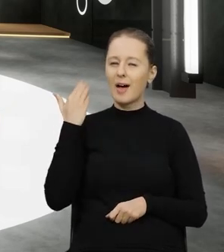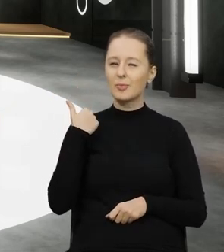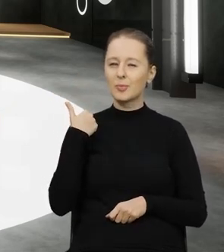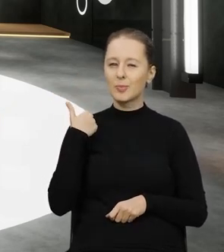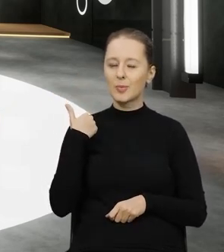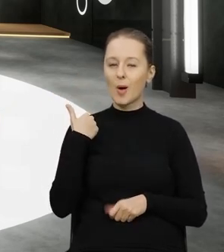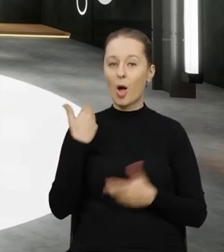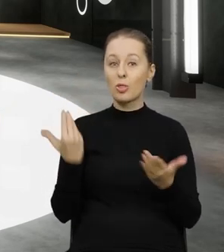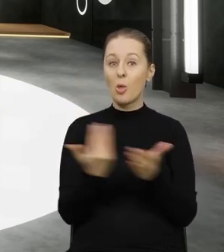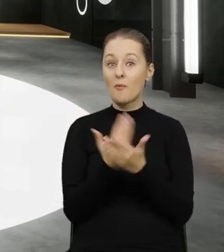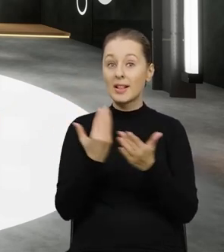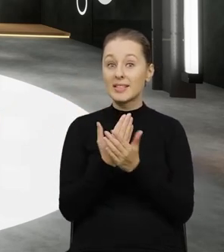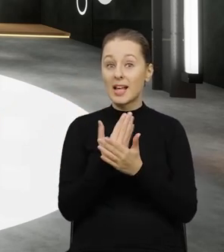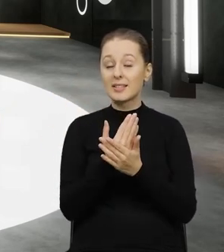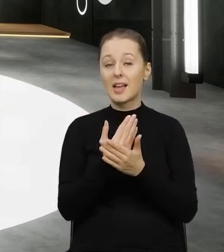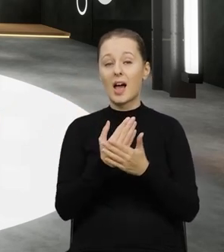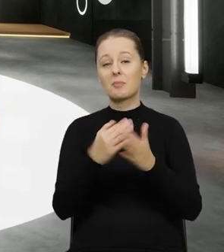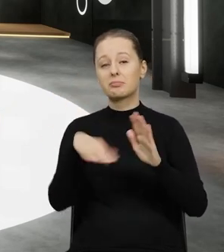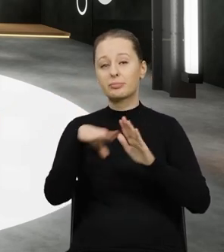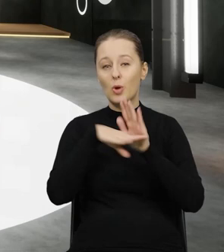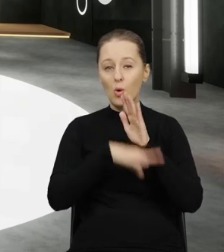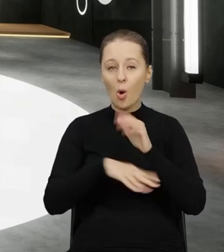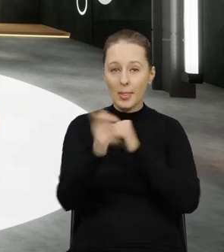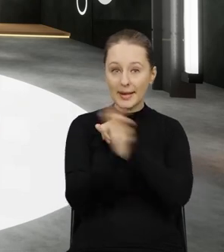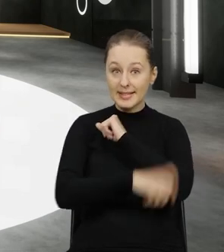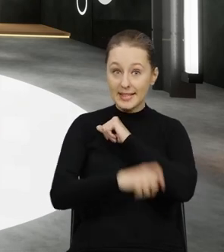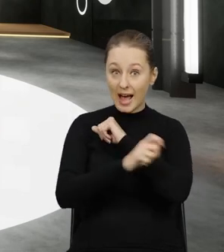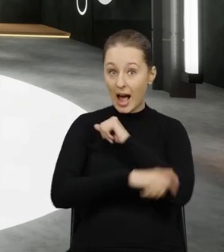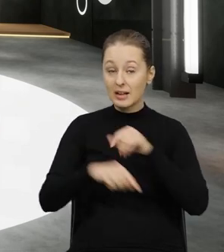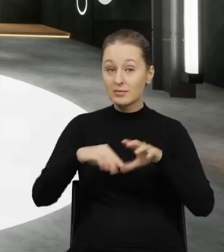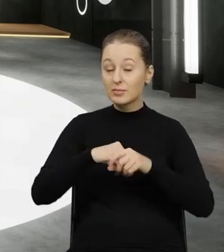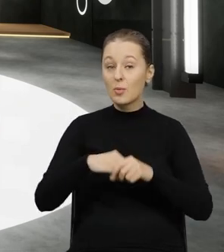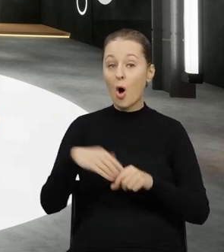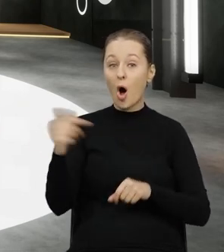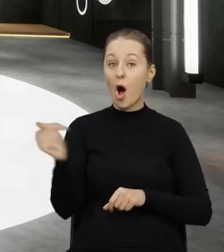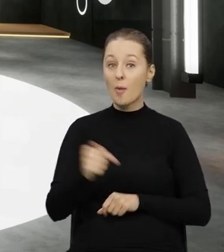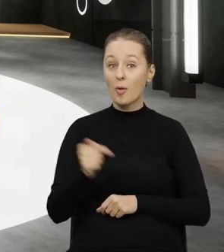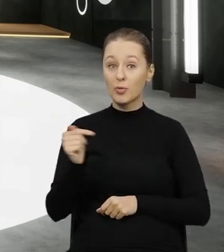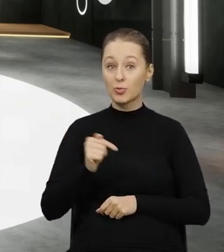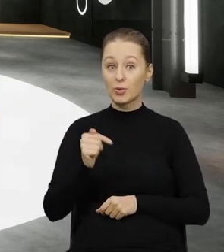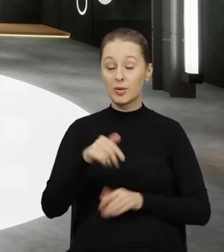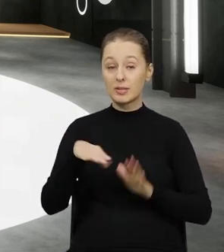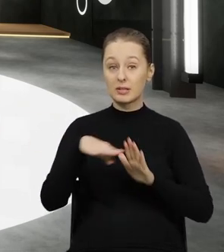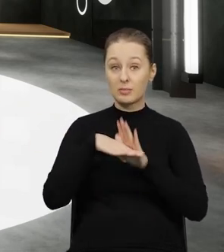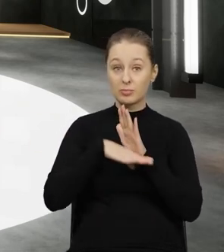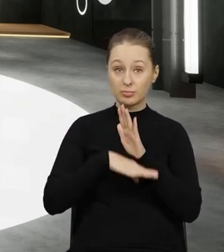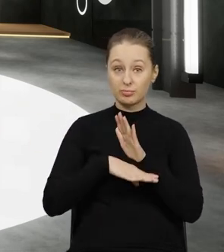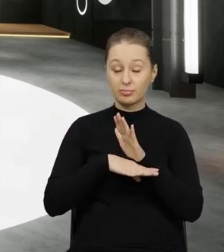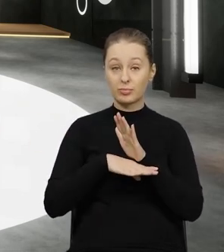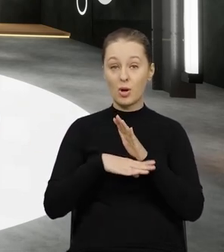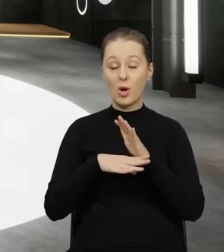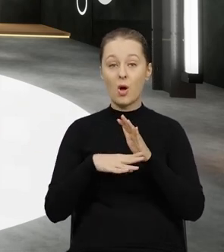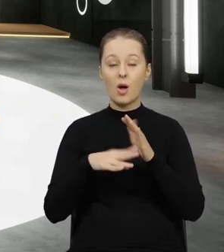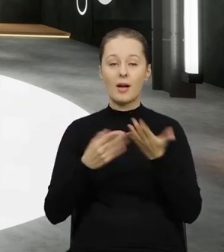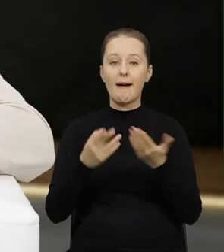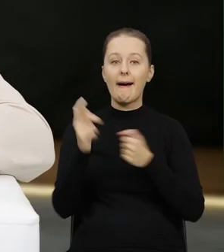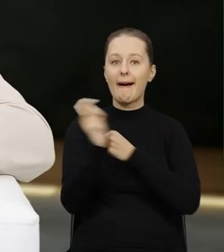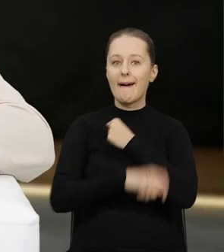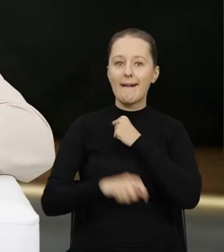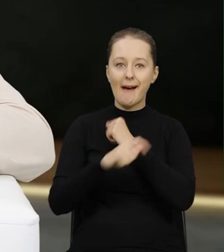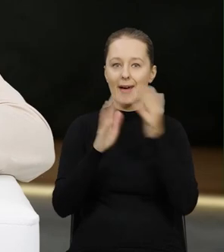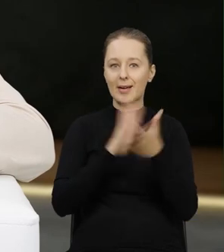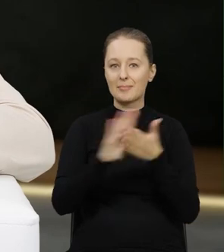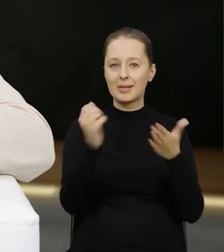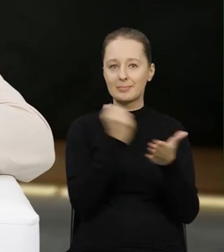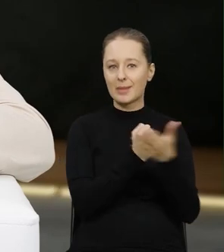Ostatnio mieliśmy nowelizację kodeksu karnego i zgodnie z obowiązującym kodeksem karnym,